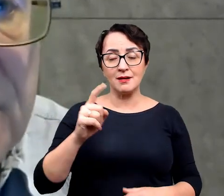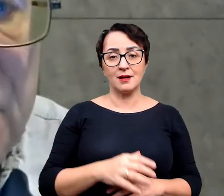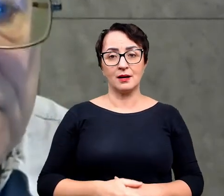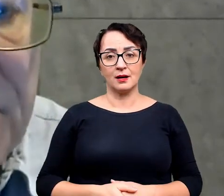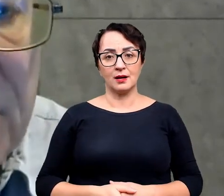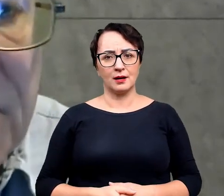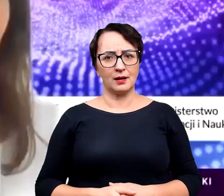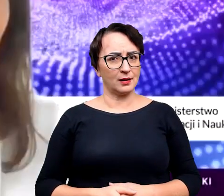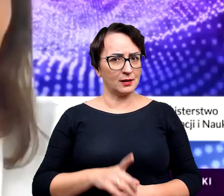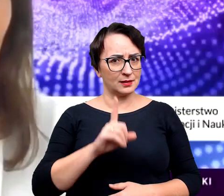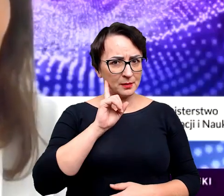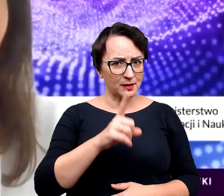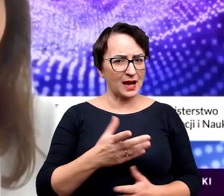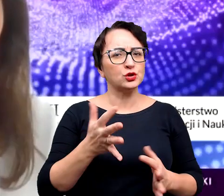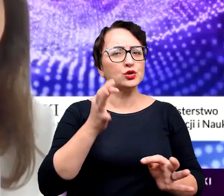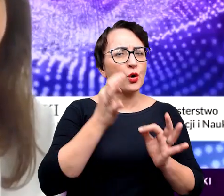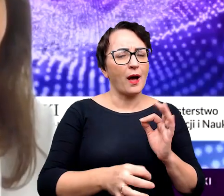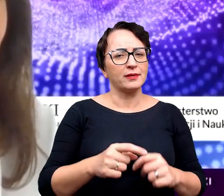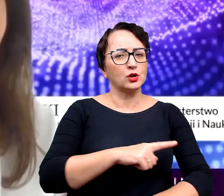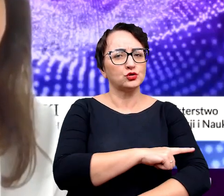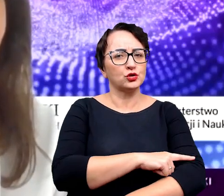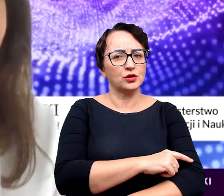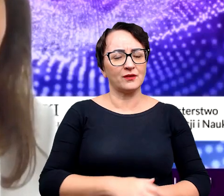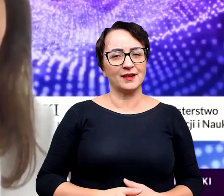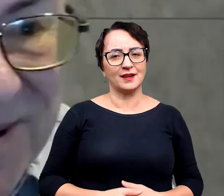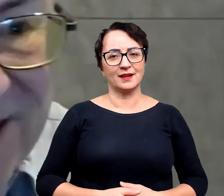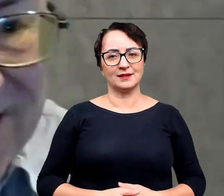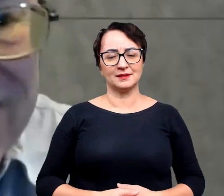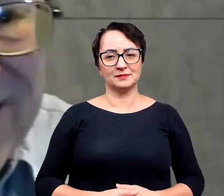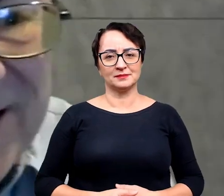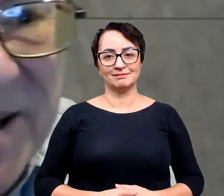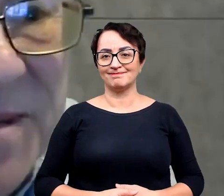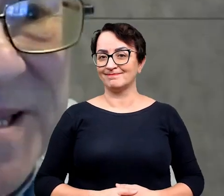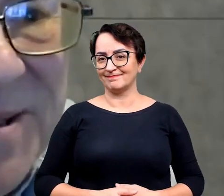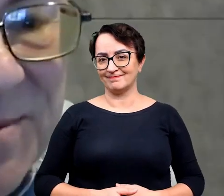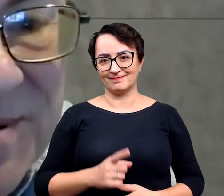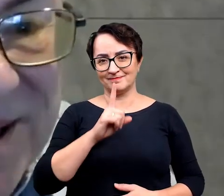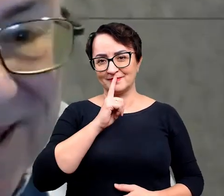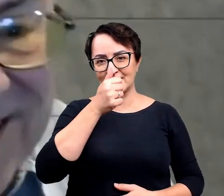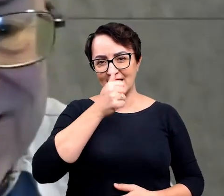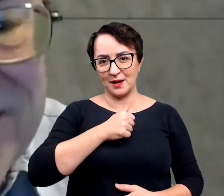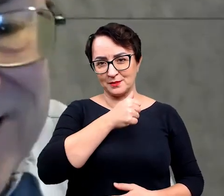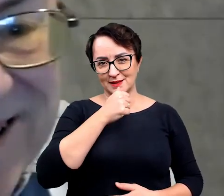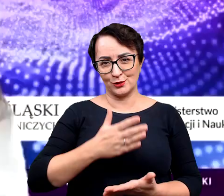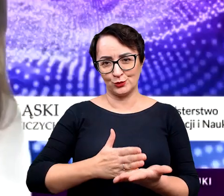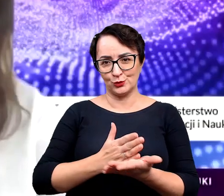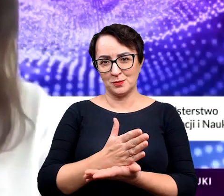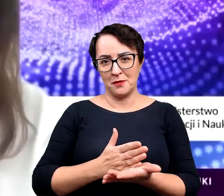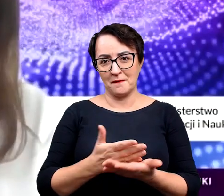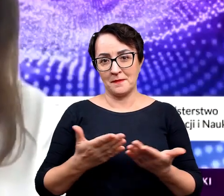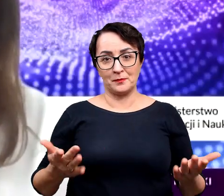Natomiast... Gdzie dokładnie w Sosnowcu? Gdzie dokładnie w Sosnowcu to się... Tajemnica służbowa. Właściwie